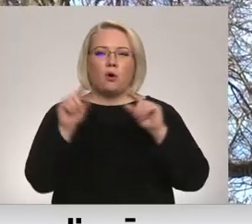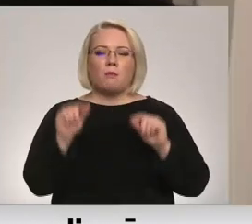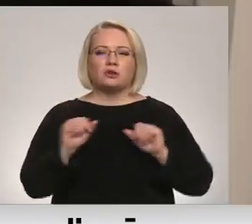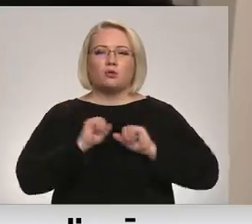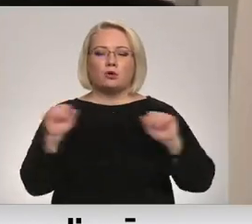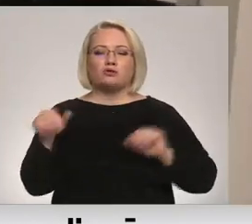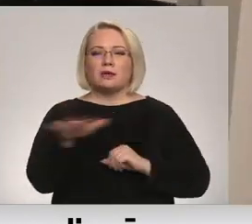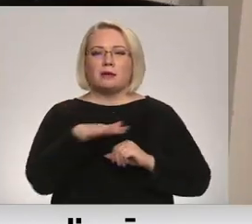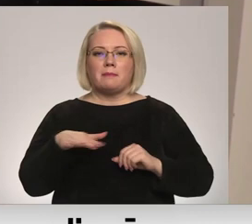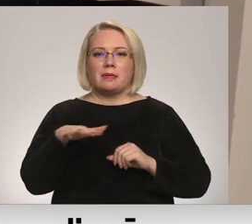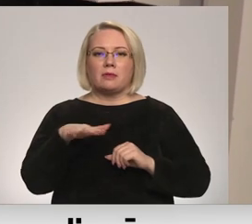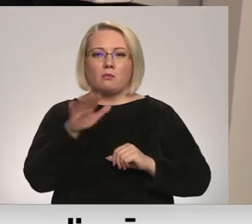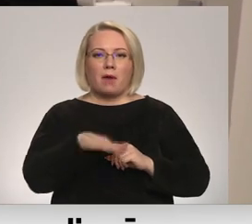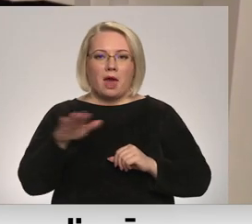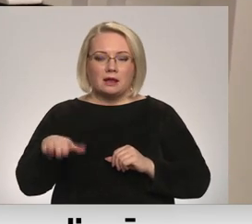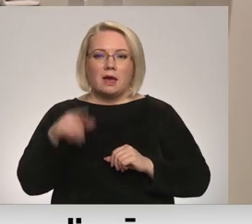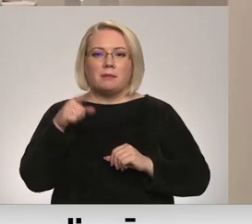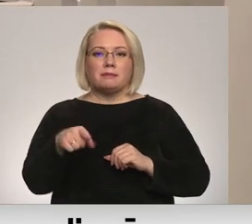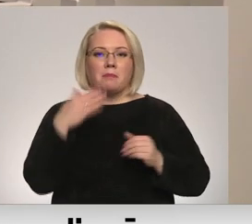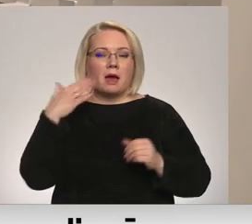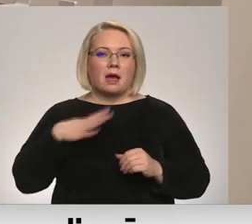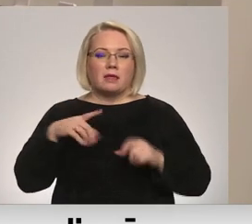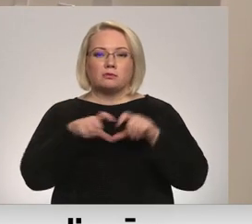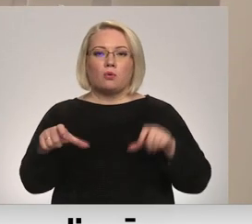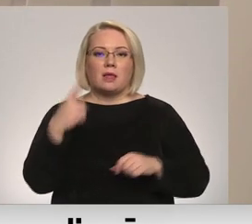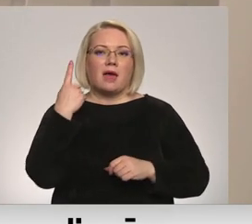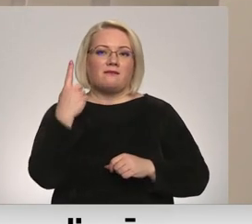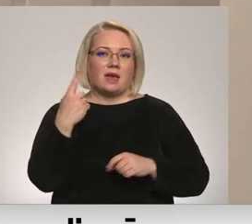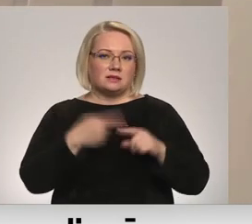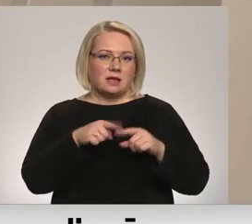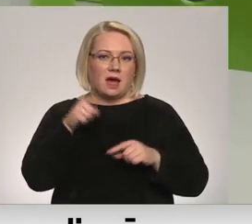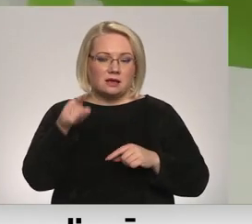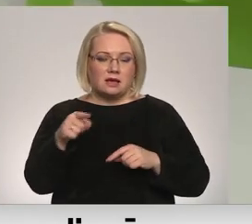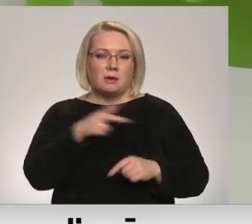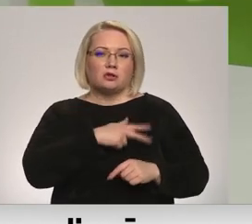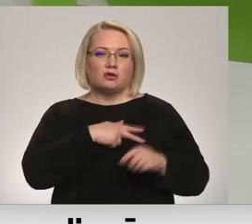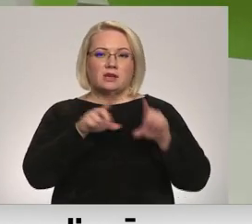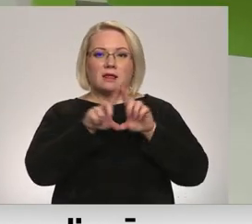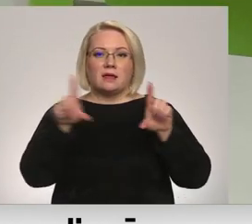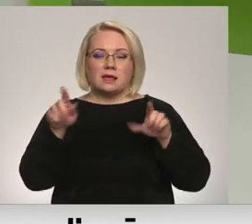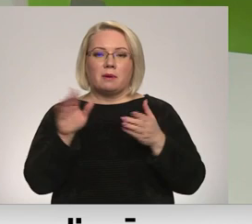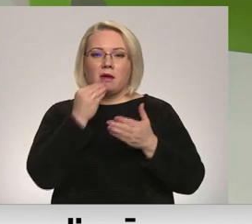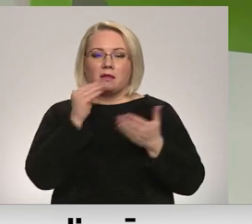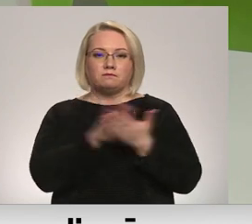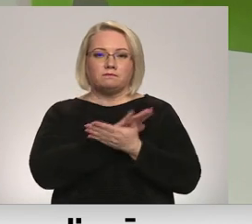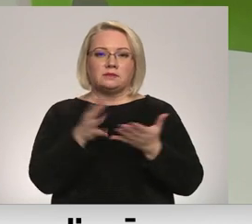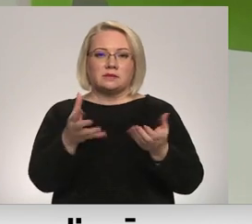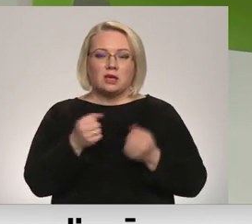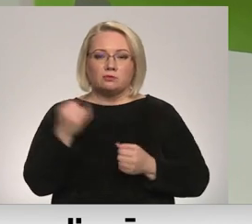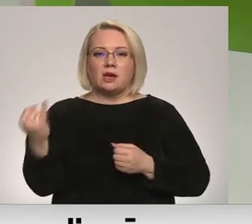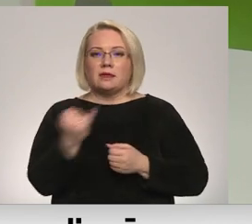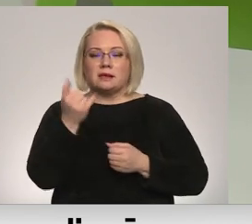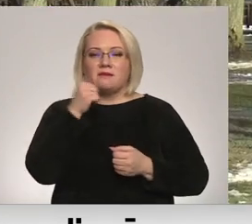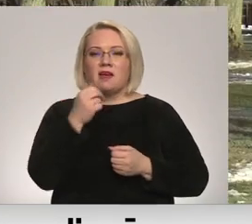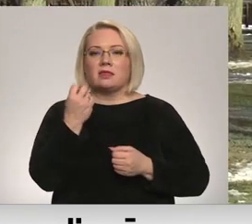ģimeņu bērni. Pagaidām skolā tācisot viens audzēknis, bet sociālajā dienas tā šomenis, ka brīvpusdienu saņemšana interesējušās vēl